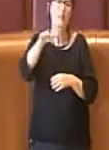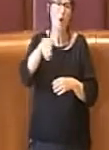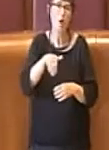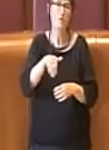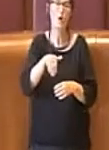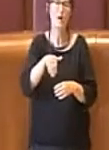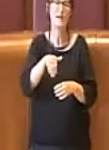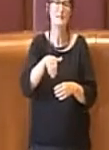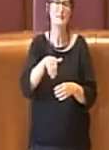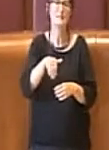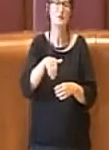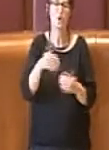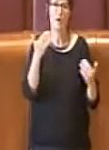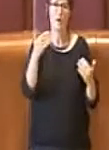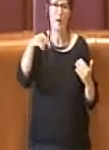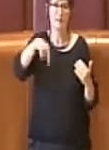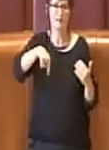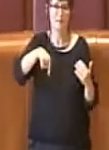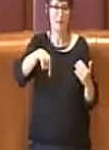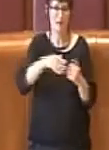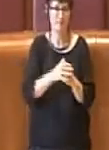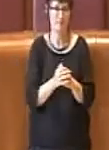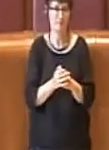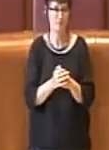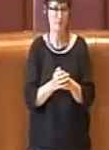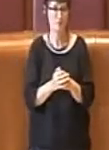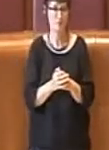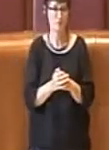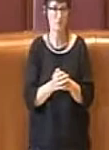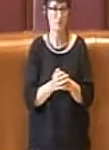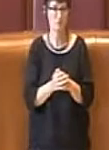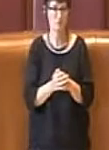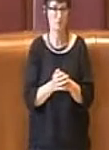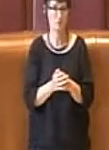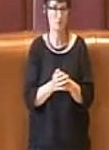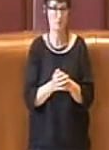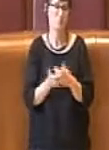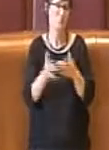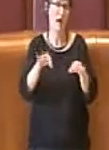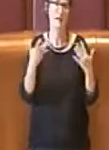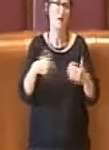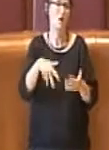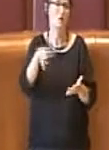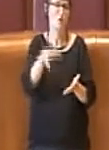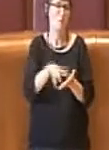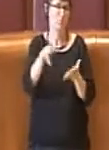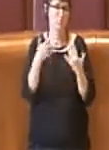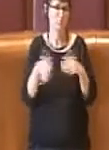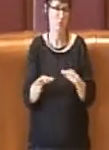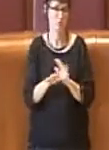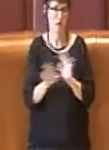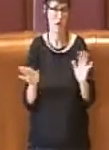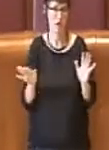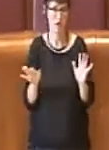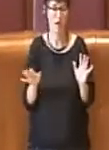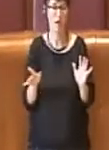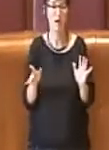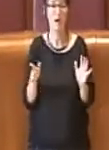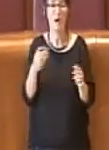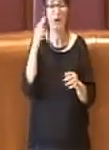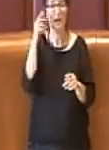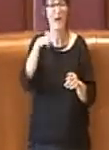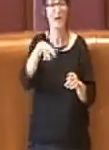presente assemblea già ratificata. Ricordo ovviamente che nei lavori della